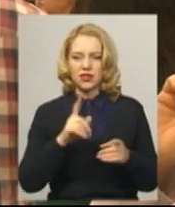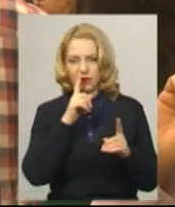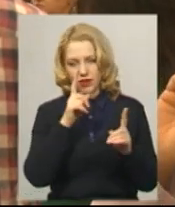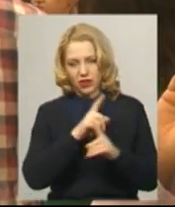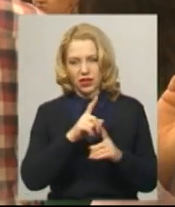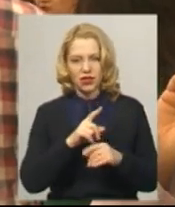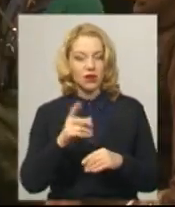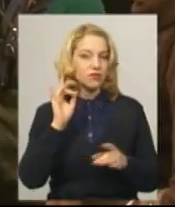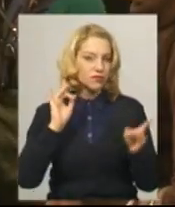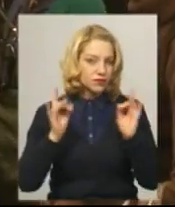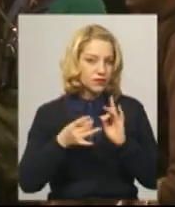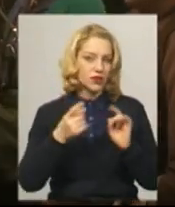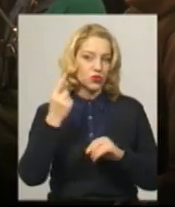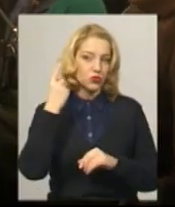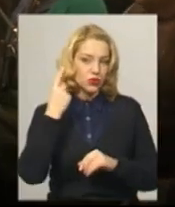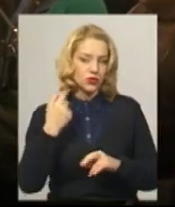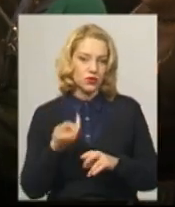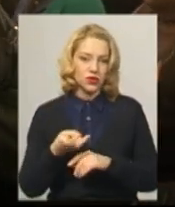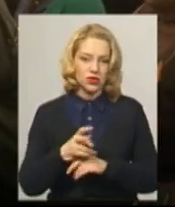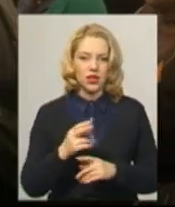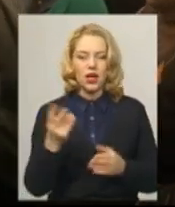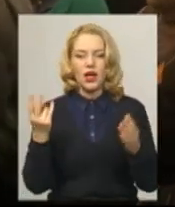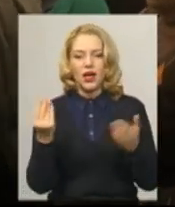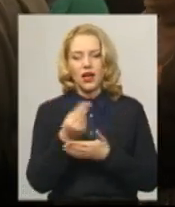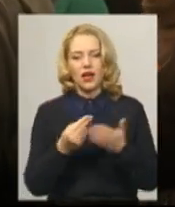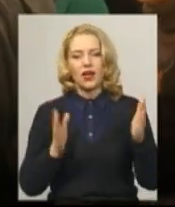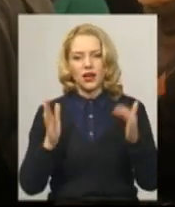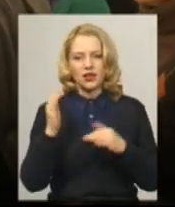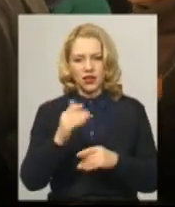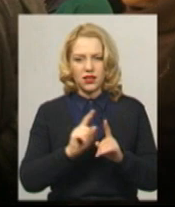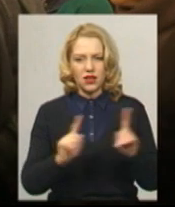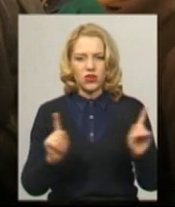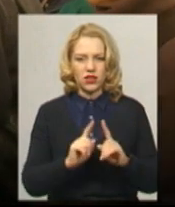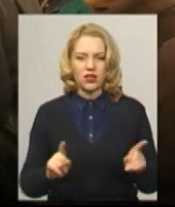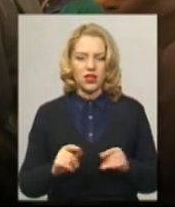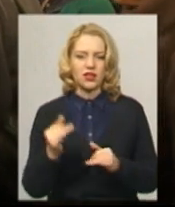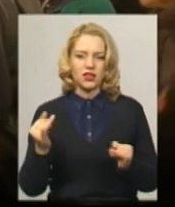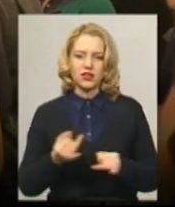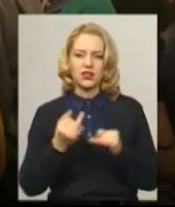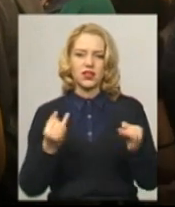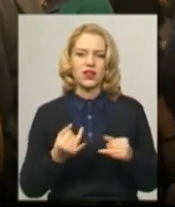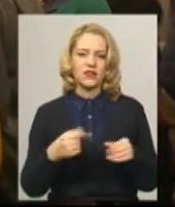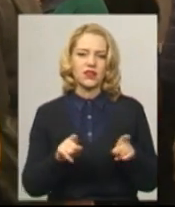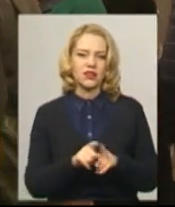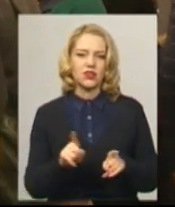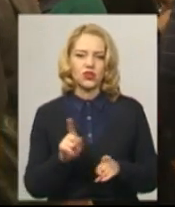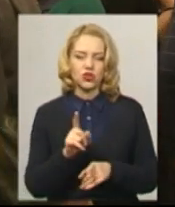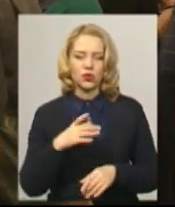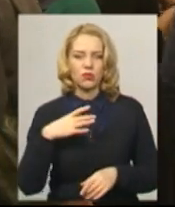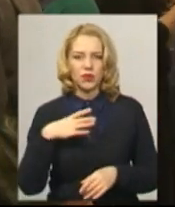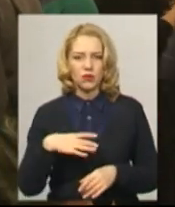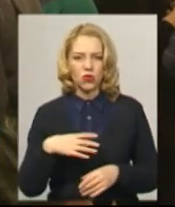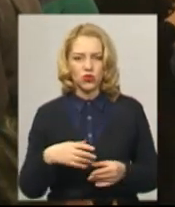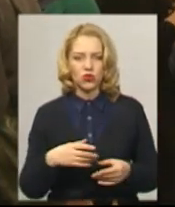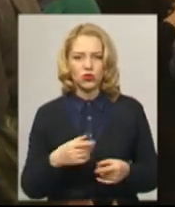розтаю почула від знайомих. Картини неординарні, цікаві, такі, що примушують